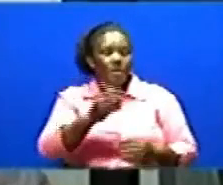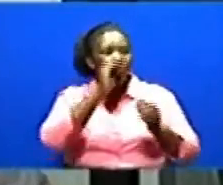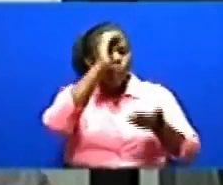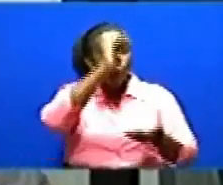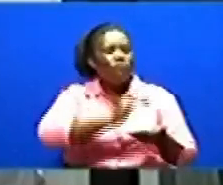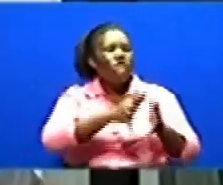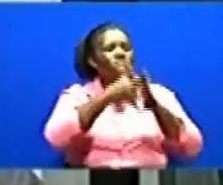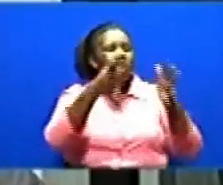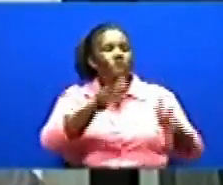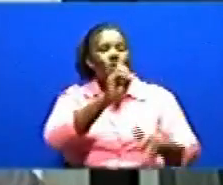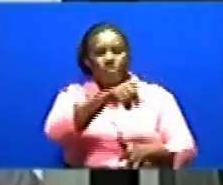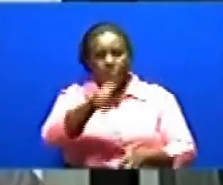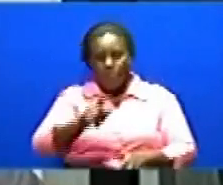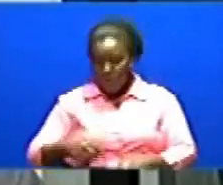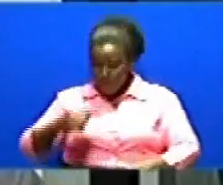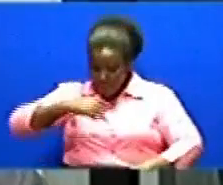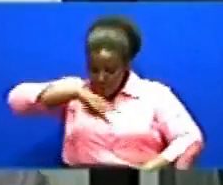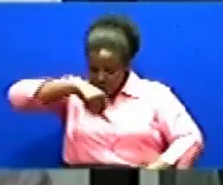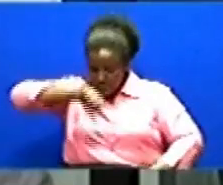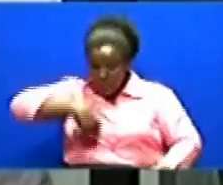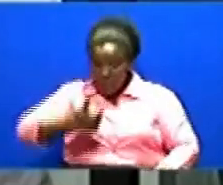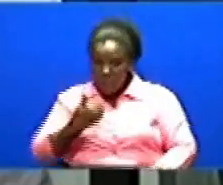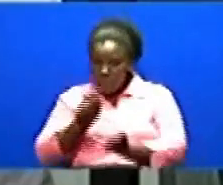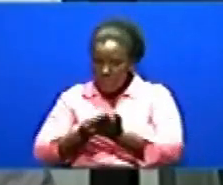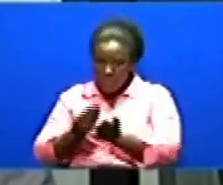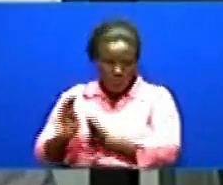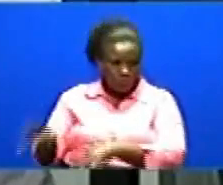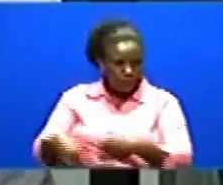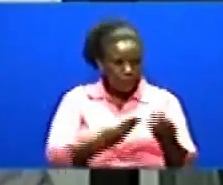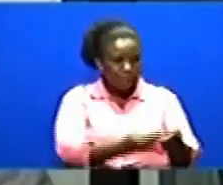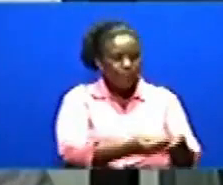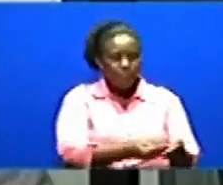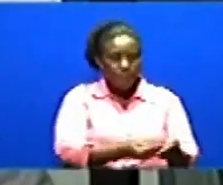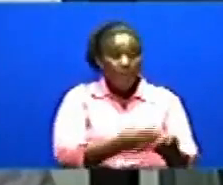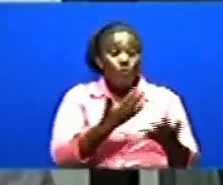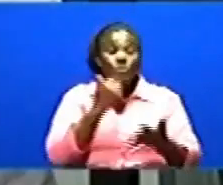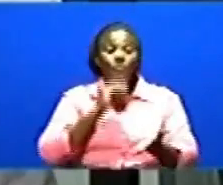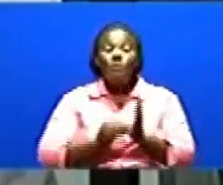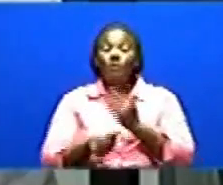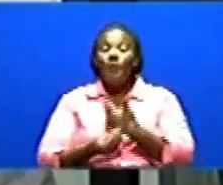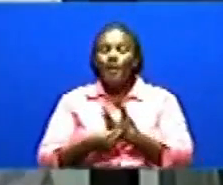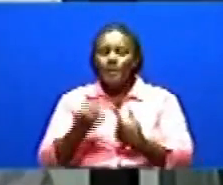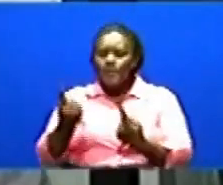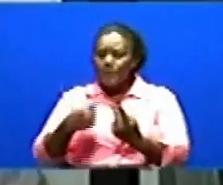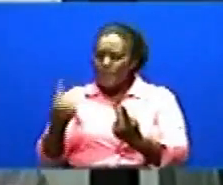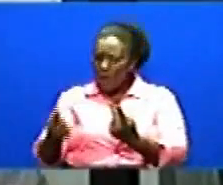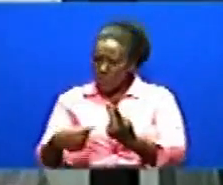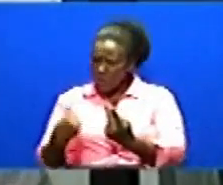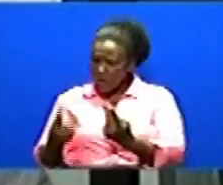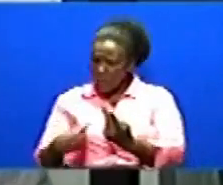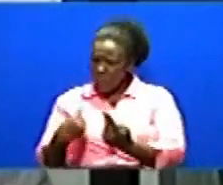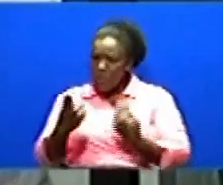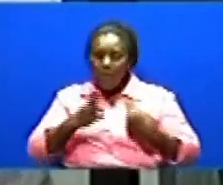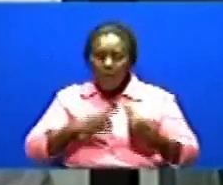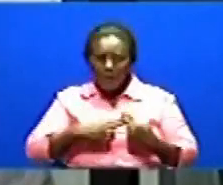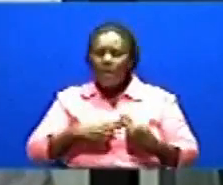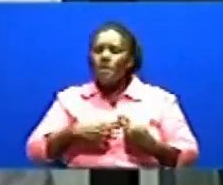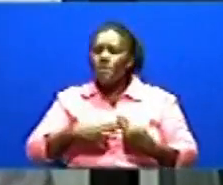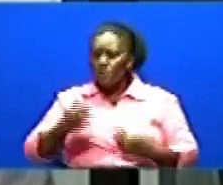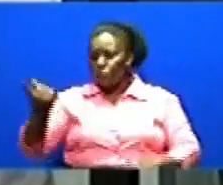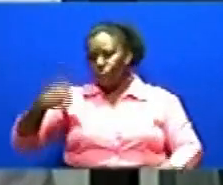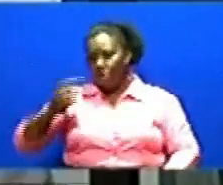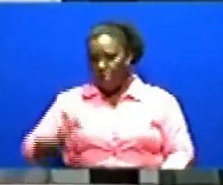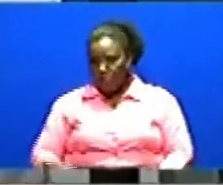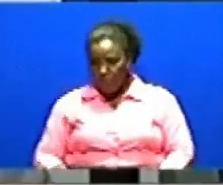mapendike zoetu Mbao tulipereka usarekalini Tulisema pia kwa sabu tunayotakumu Inawayesha kumba kila mkua ina madaktari wangapi